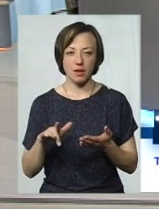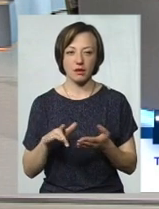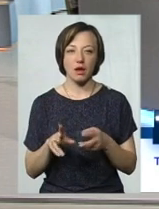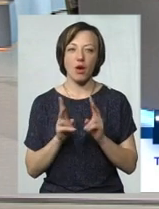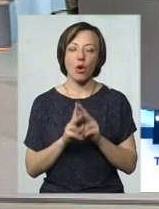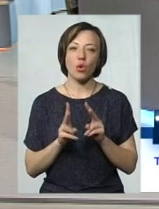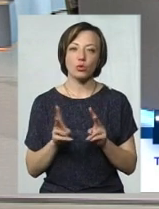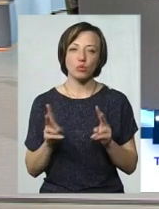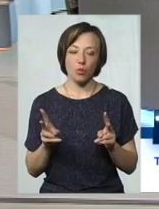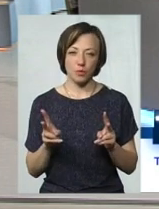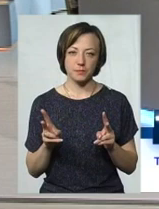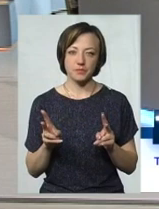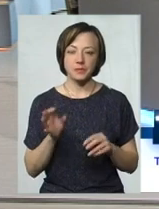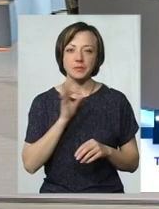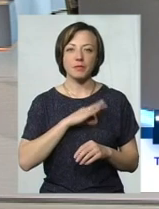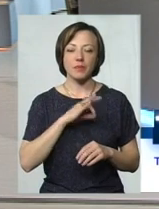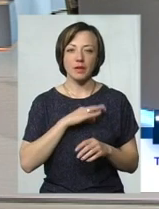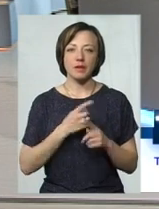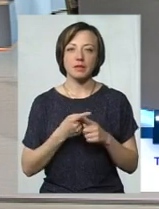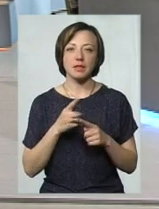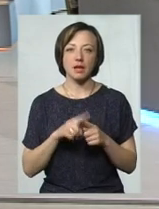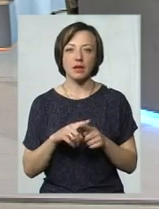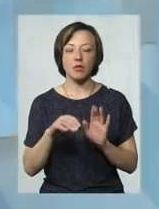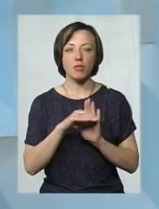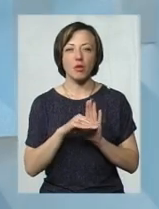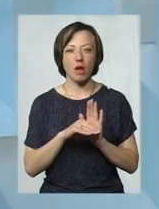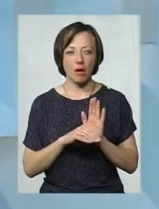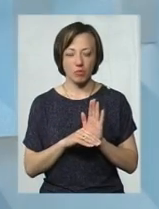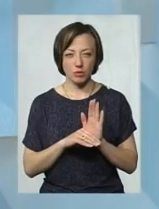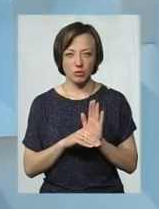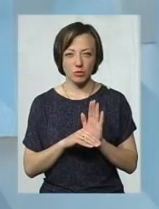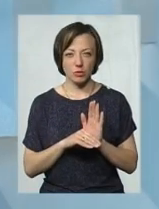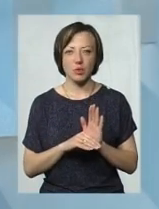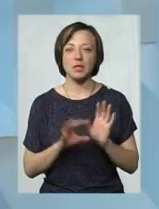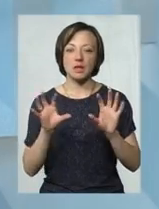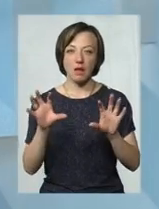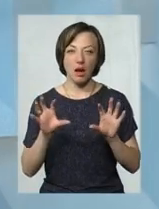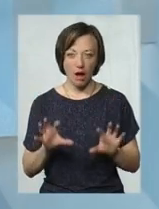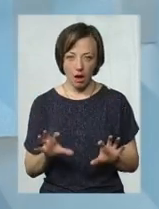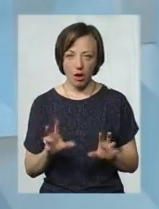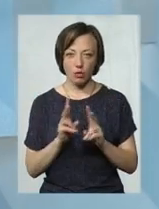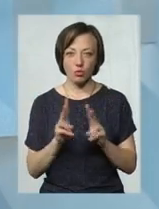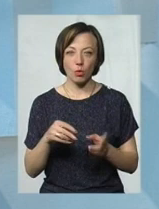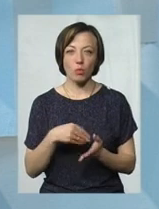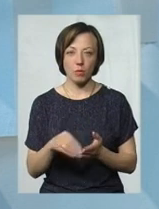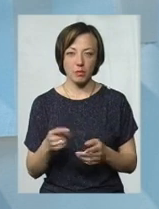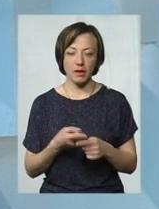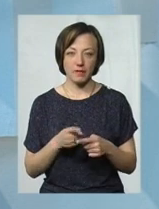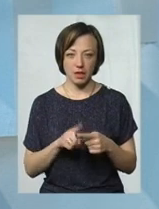хто користувався цією програмою легально, хто купив її,